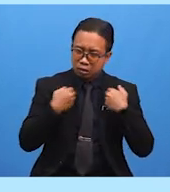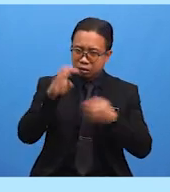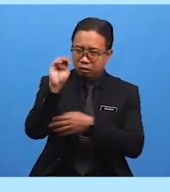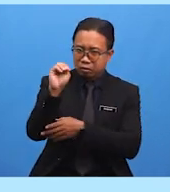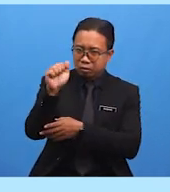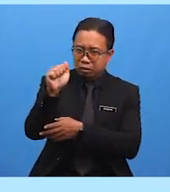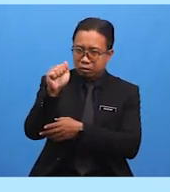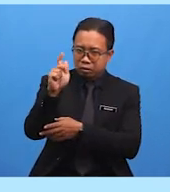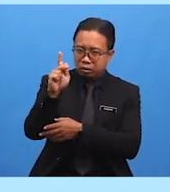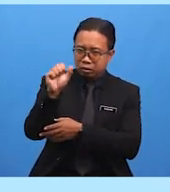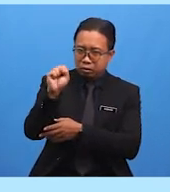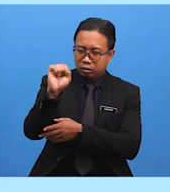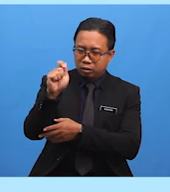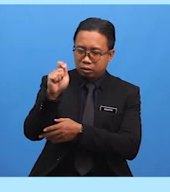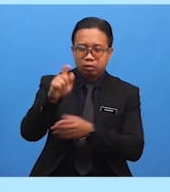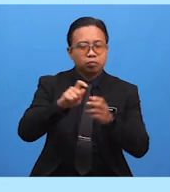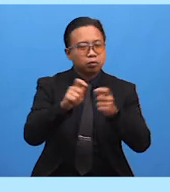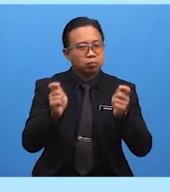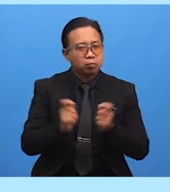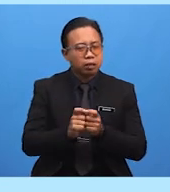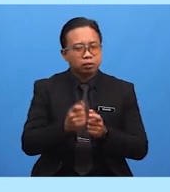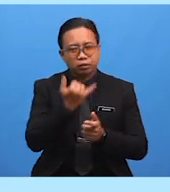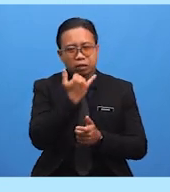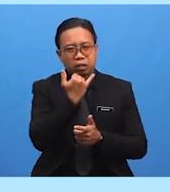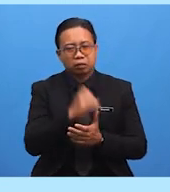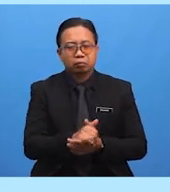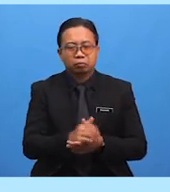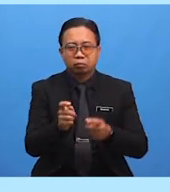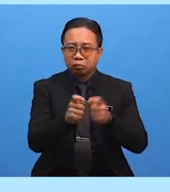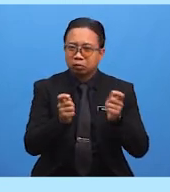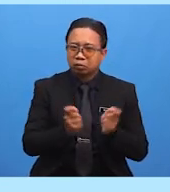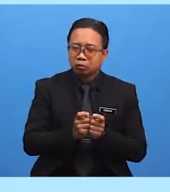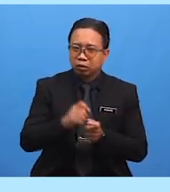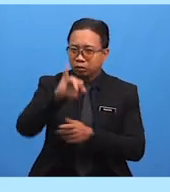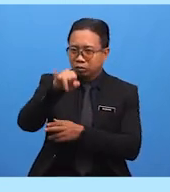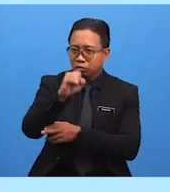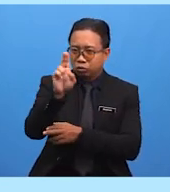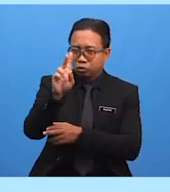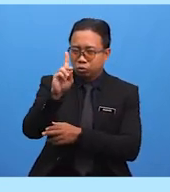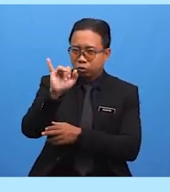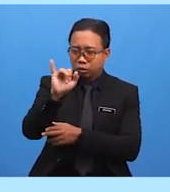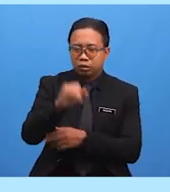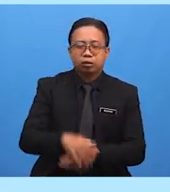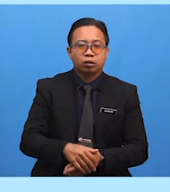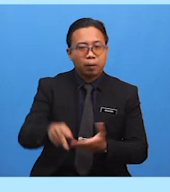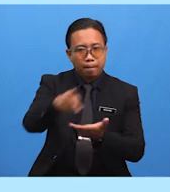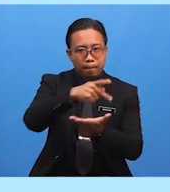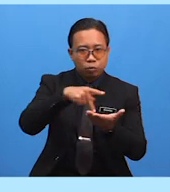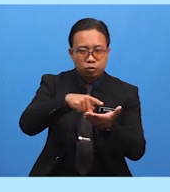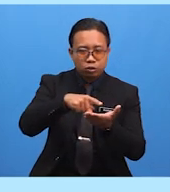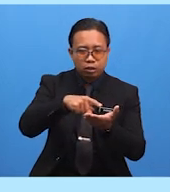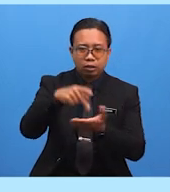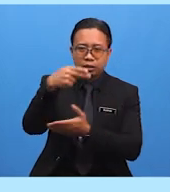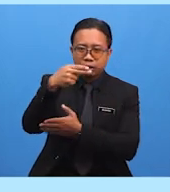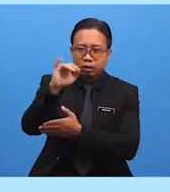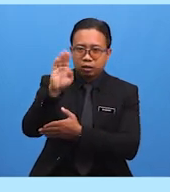Contohnya Melawat Ketempat perjudian Dan Pusat-pusat Hiburan